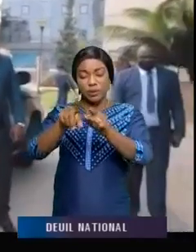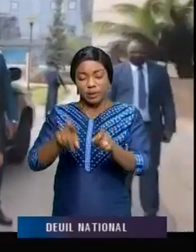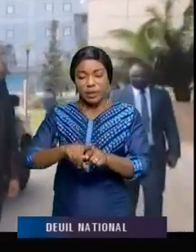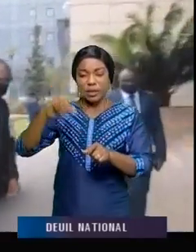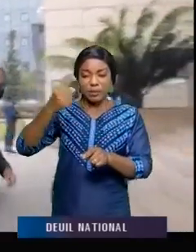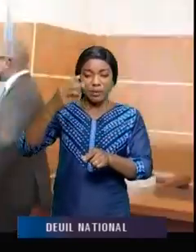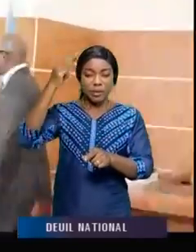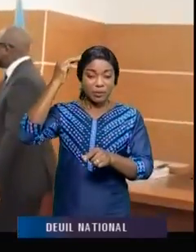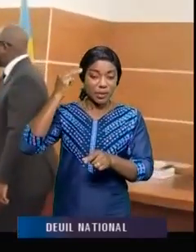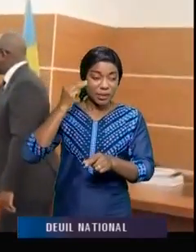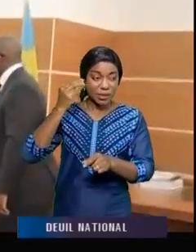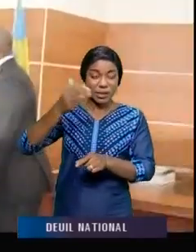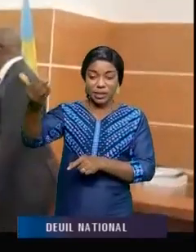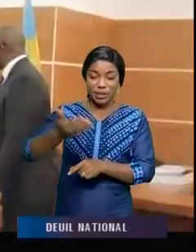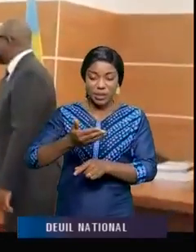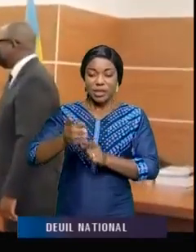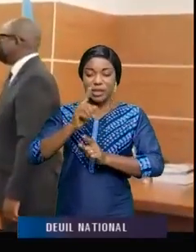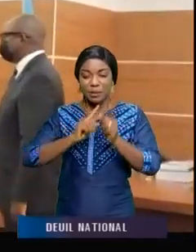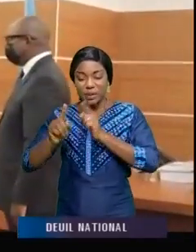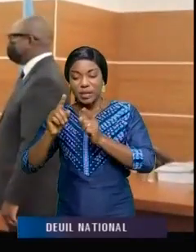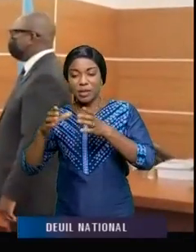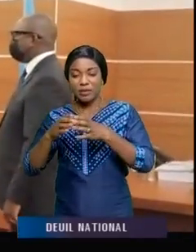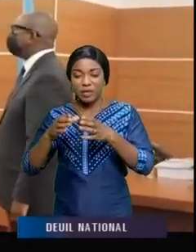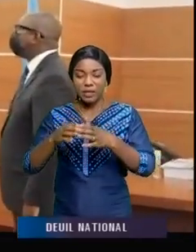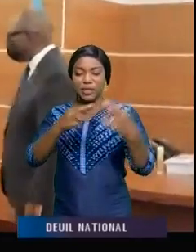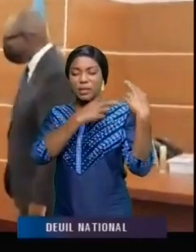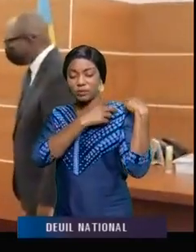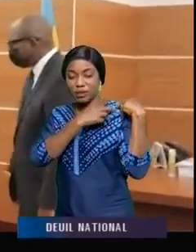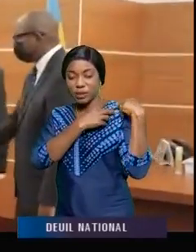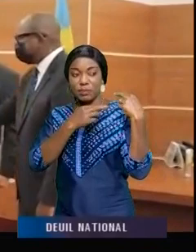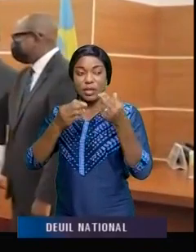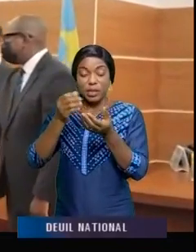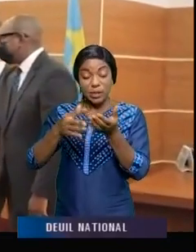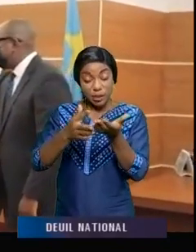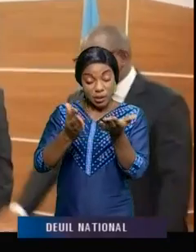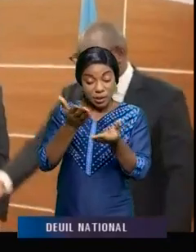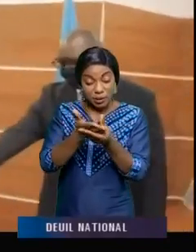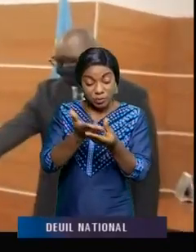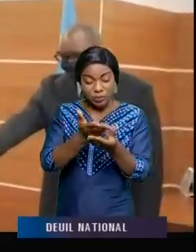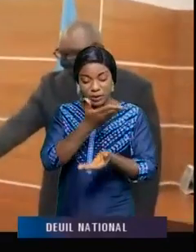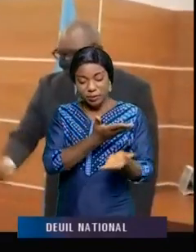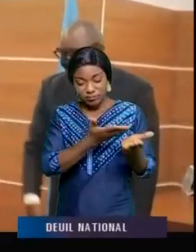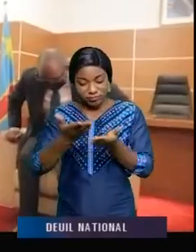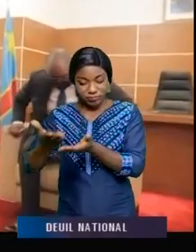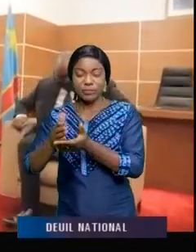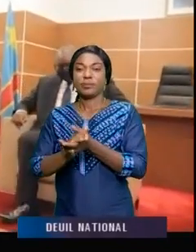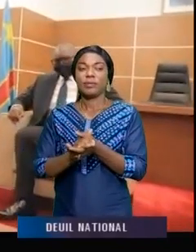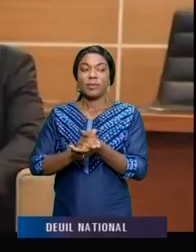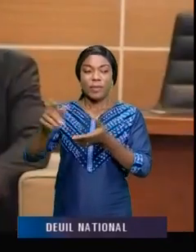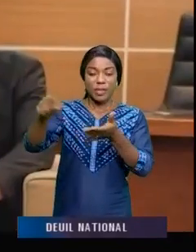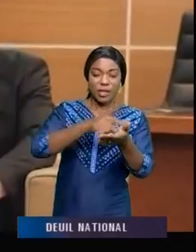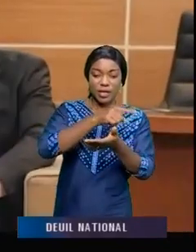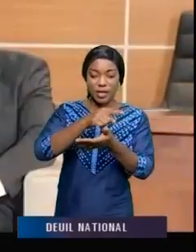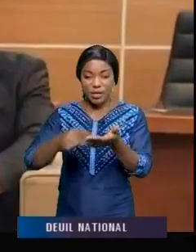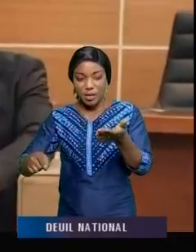a conféré premièrement avec les chefs diplomatiques du Royaume du Maroc. Rachid Agassim a déclaré que la relation entre